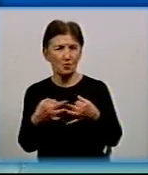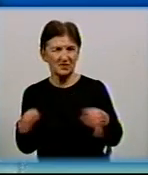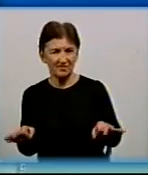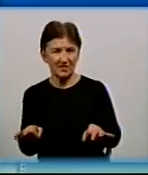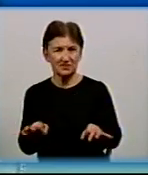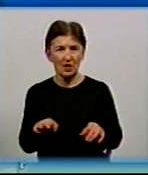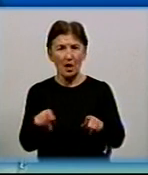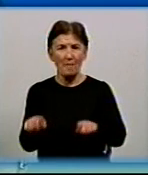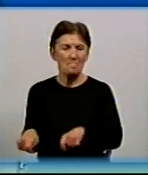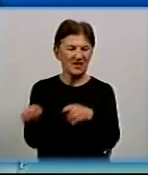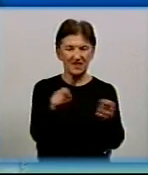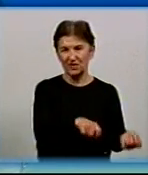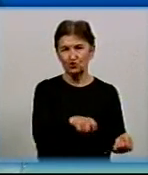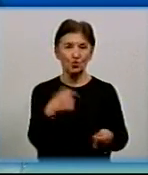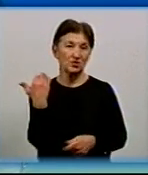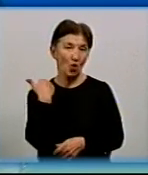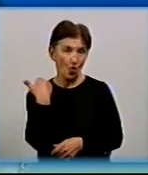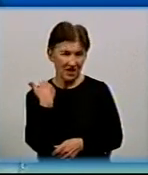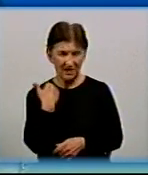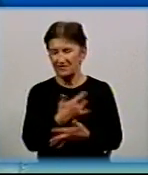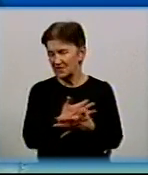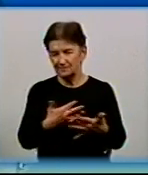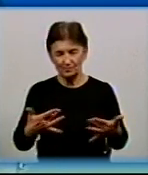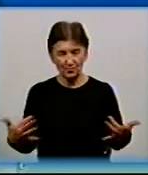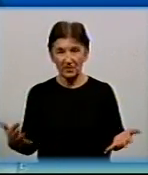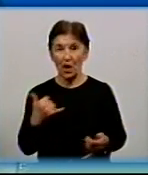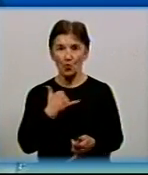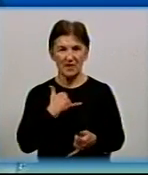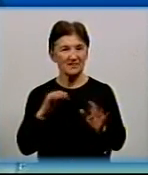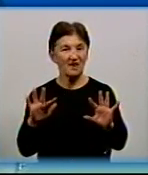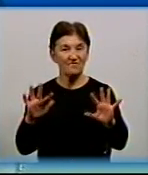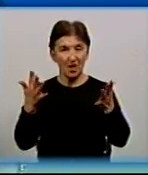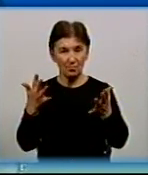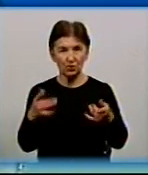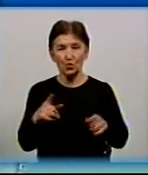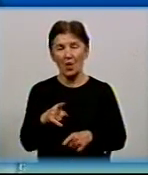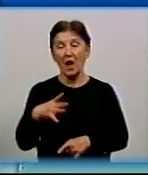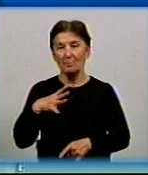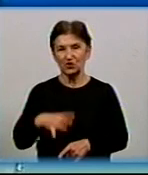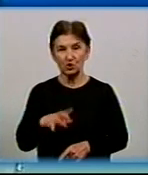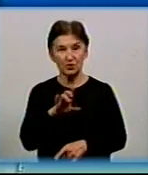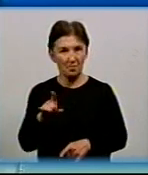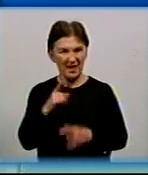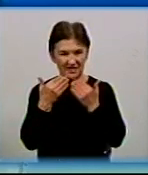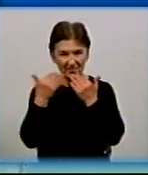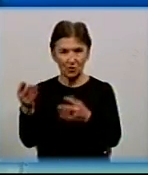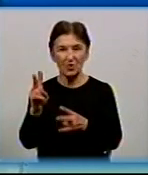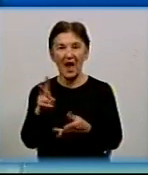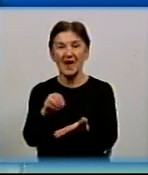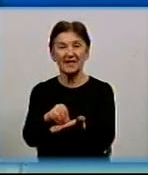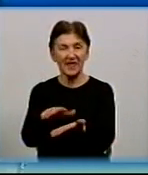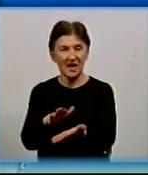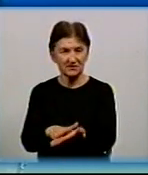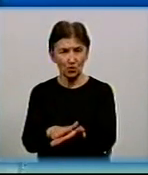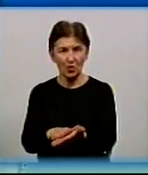боргів, і зобов'язань, і таке інше. Ну, в нашому випадку, в любому, прийшлось би звернутися до реєстру і у